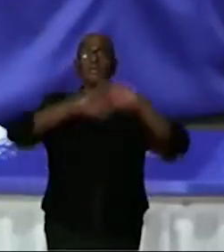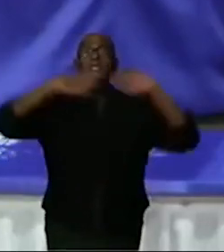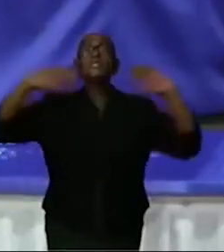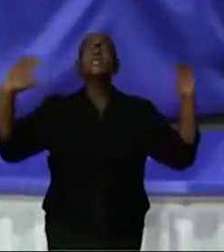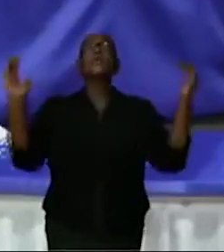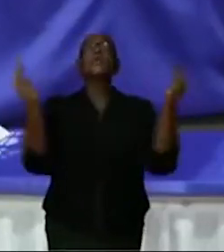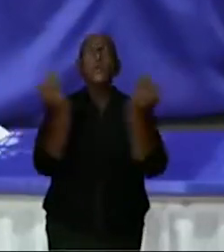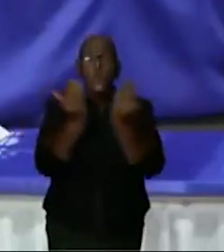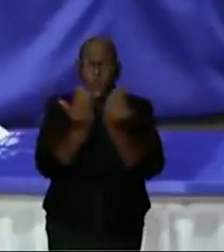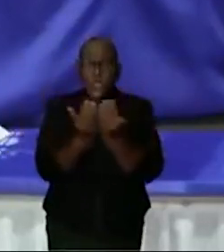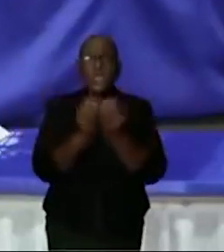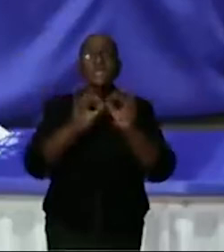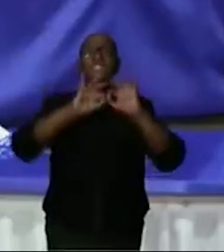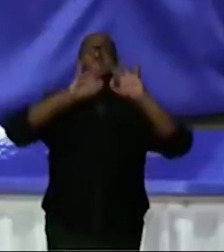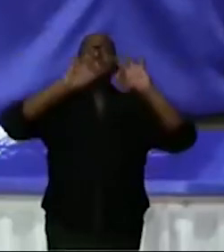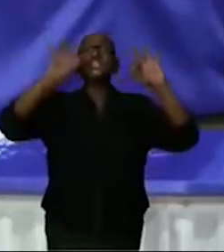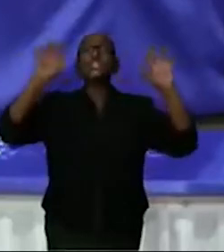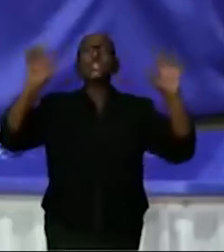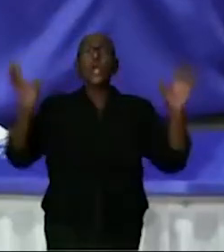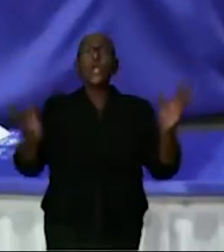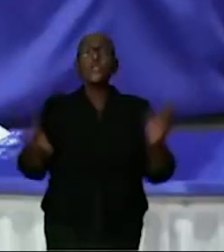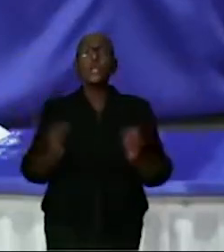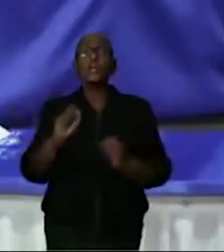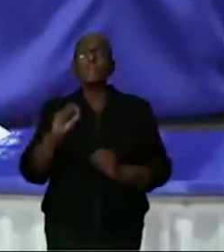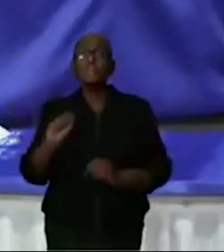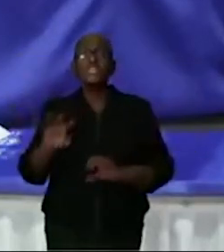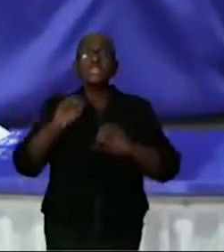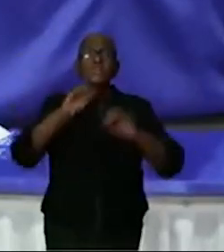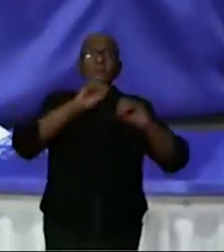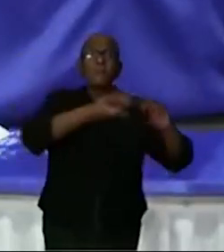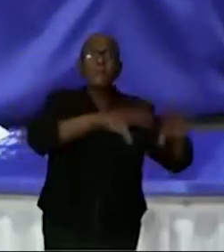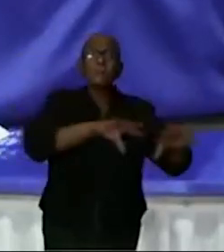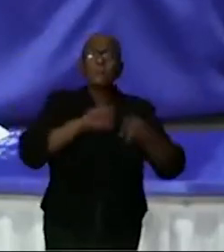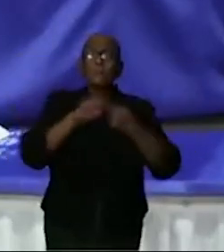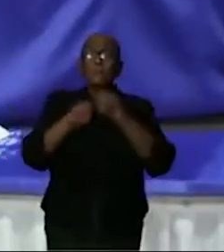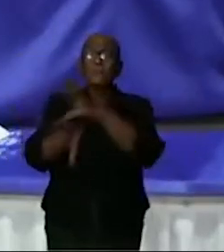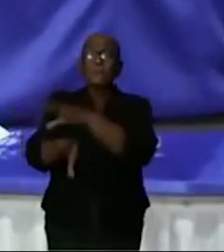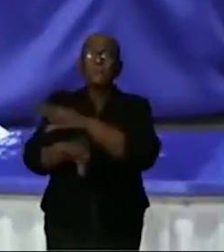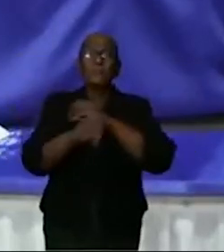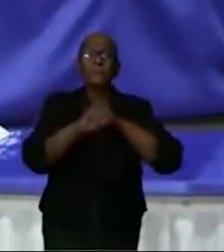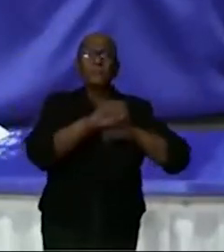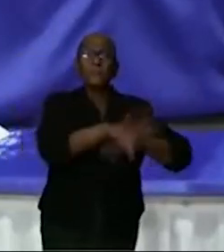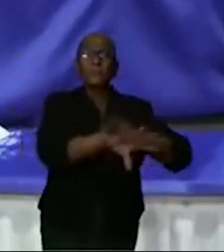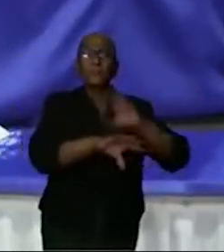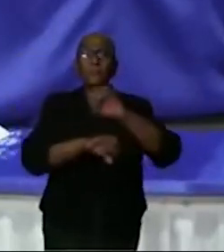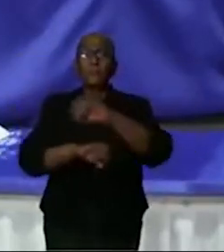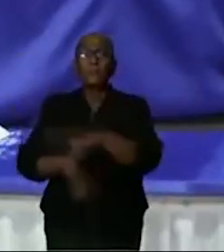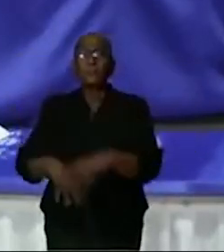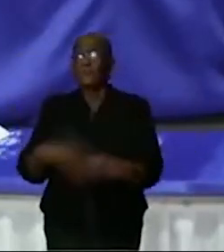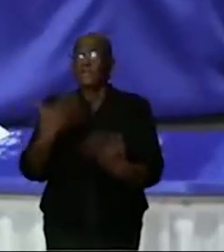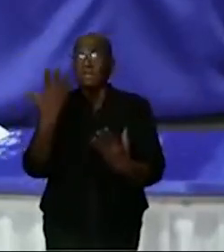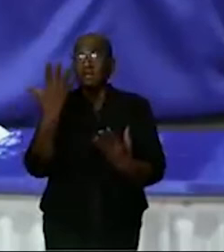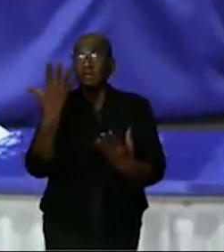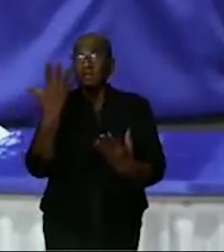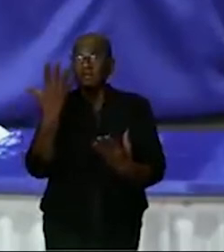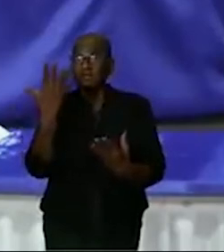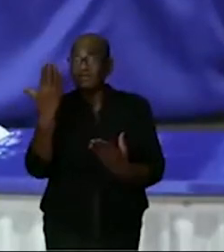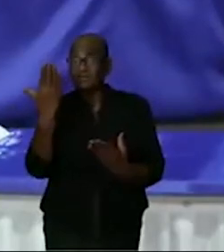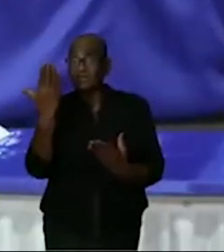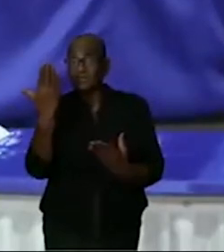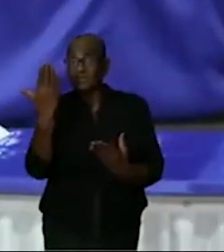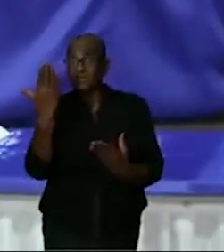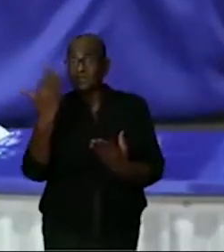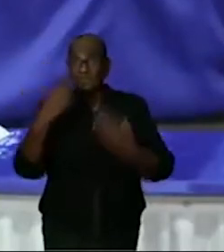en het is gewoon duidelijk dat die transmissie aanwezig is. Dus in principe, het is gewoon een spiegel, die cijfers zijn een spiegel van het